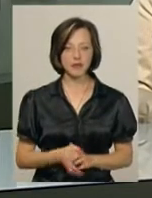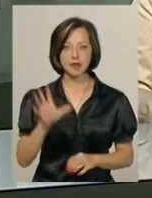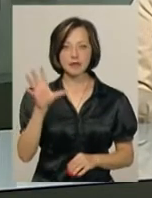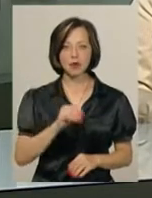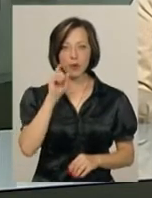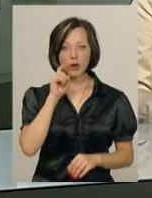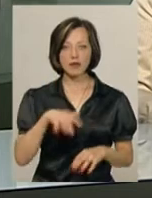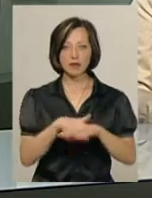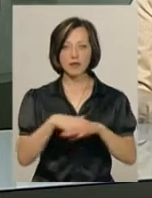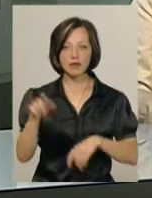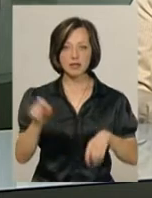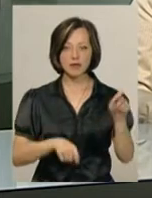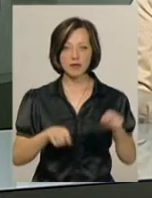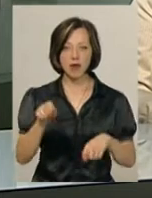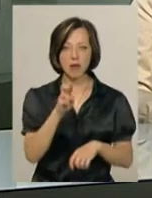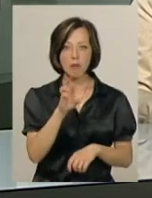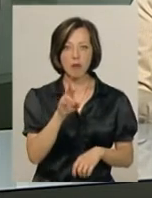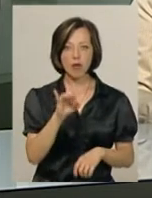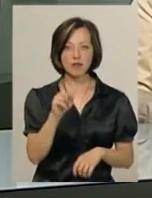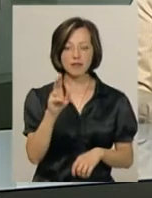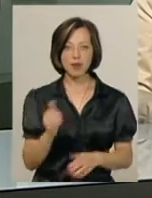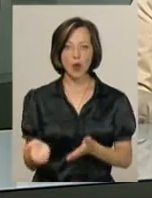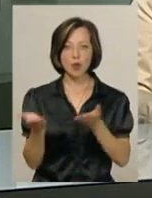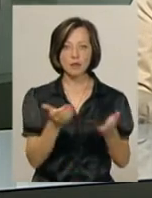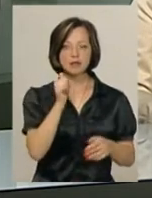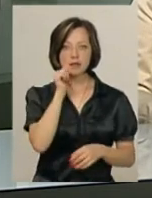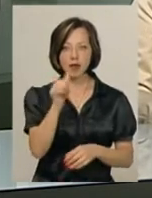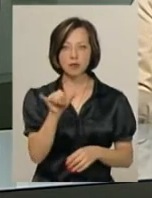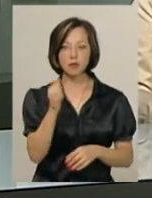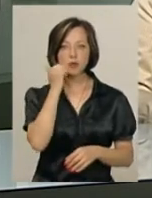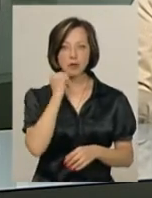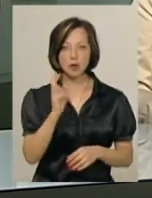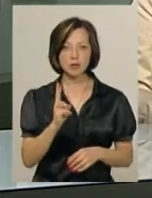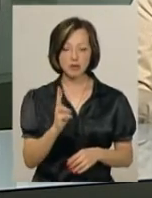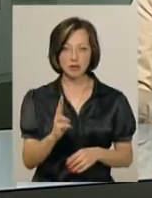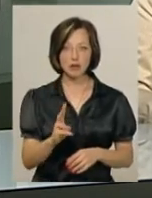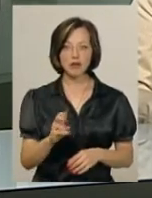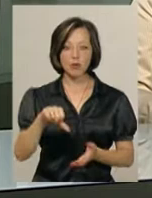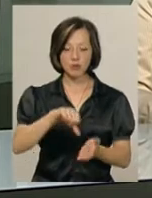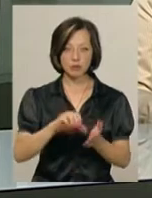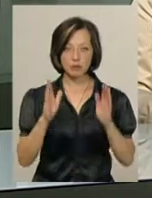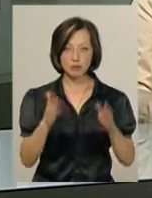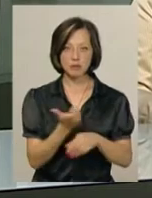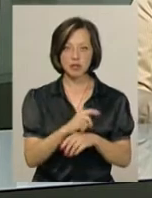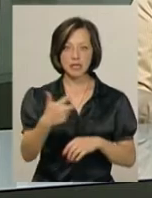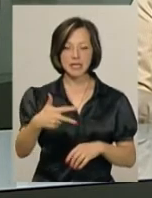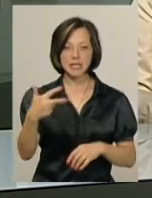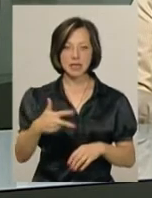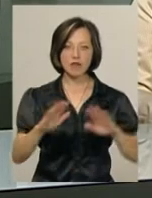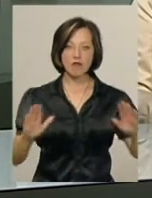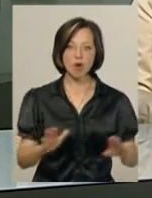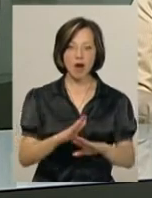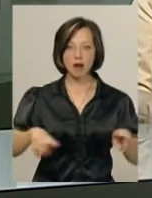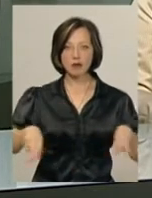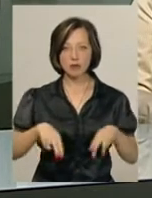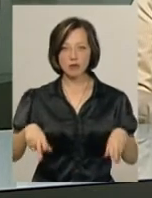Всеукраїнський етнофестиваль «Болохівські гостини» відбудеться завтра у Старокостянтинові. У ньому візьмуть участь більше 30 вокальних